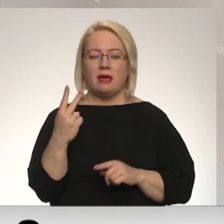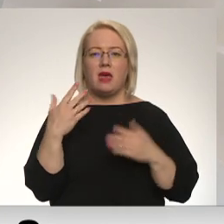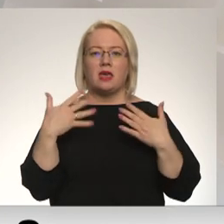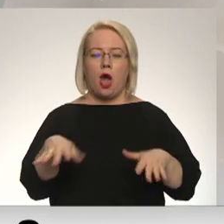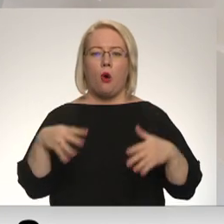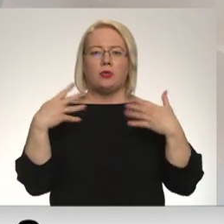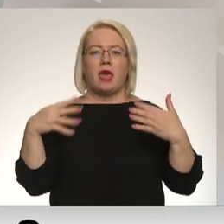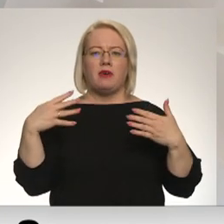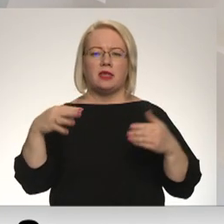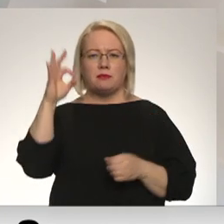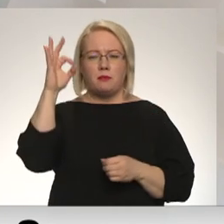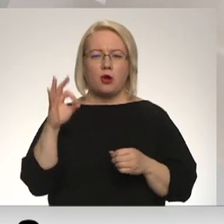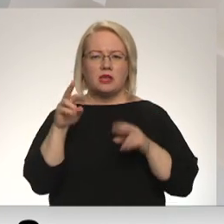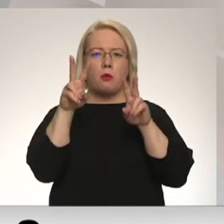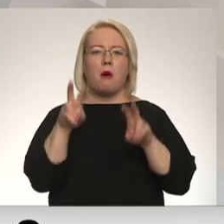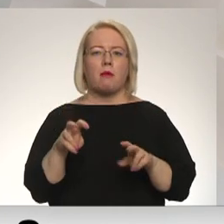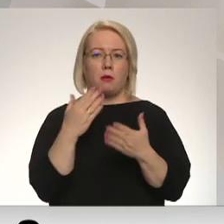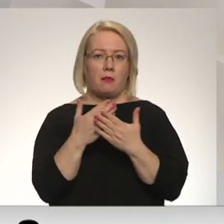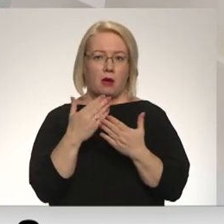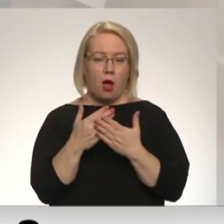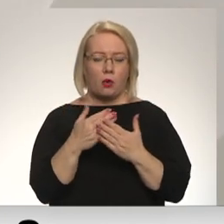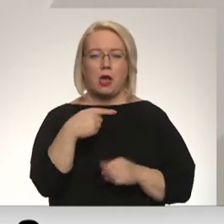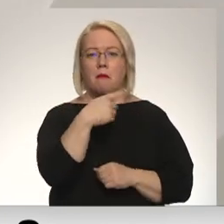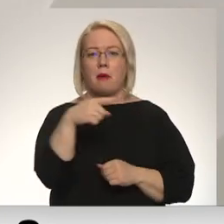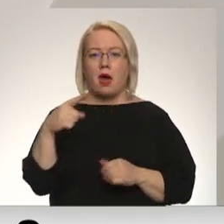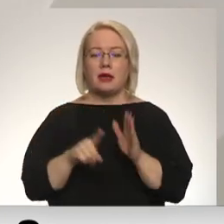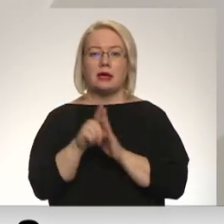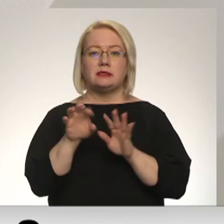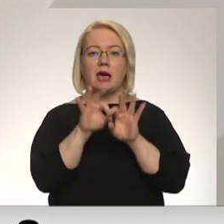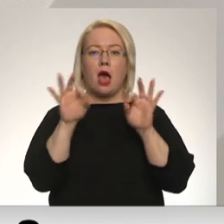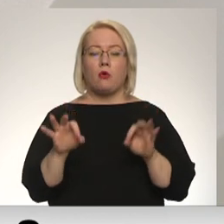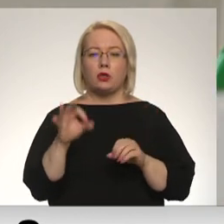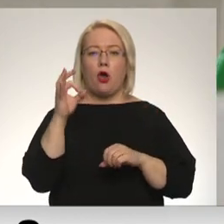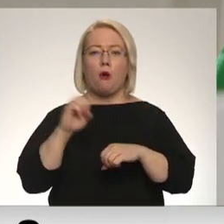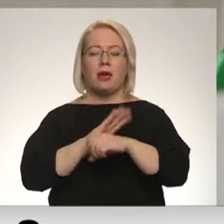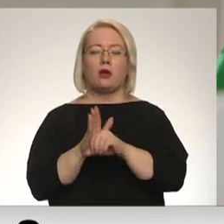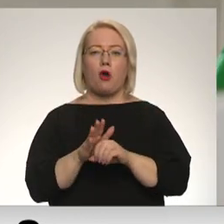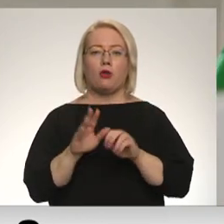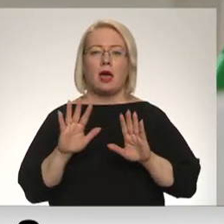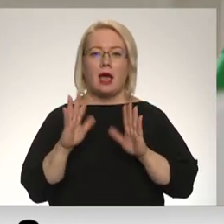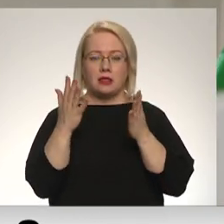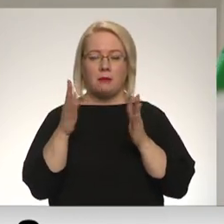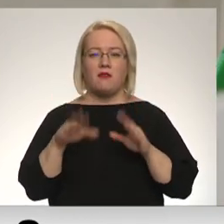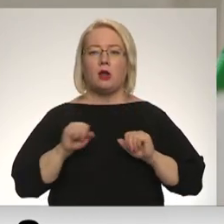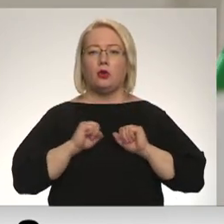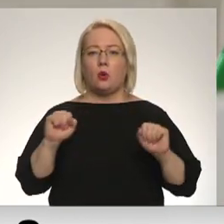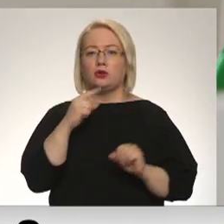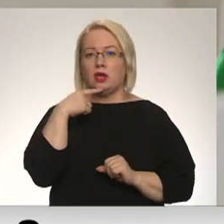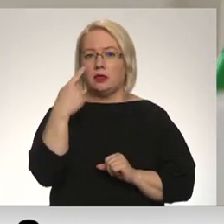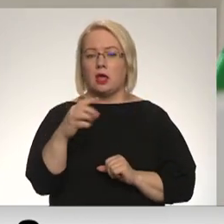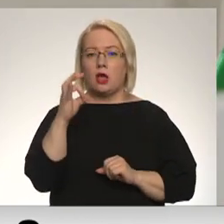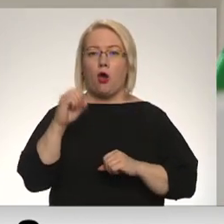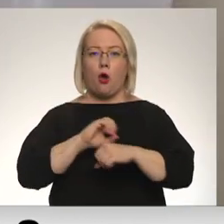% pārbaudīto paraugu. Pārējie ir sākotnējā omikronu gadījumi, tāpēc pavisam droši var apgalvot, ka